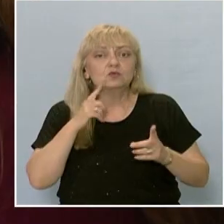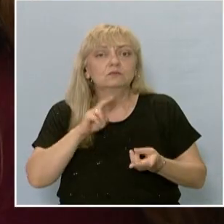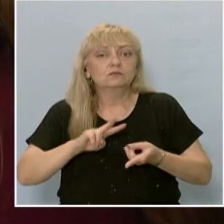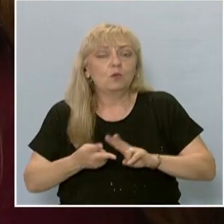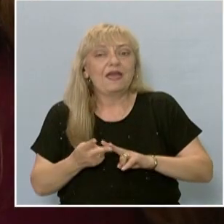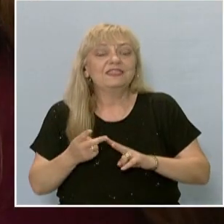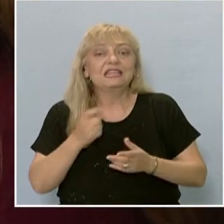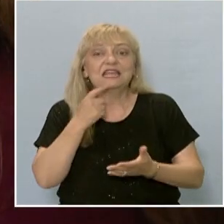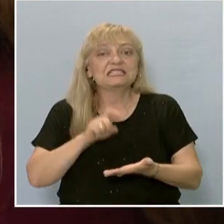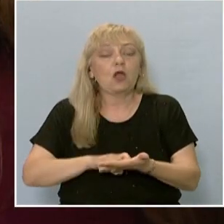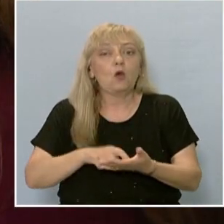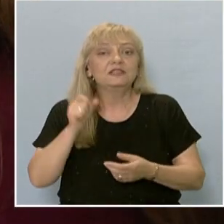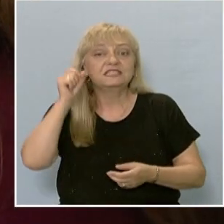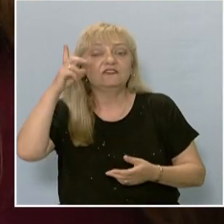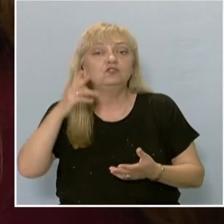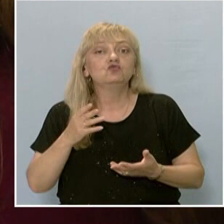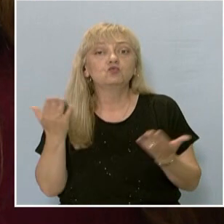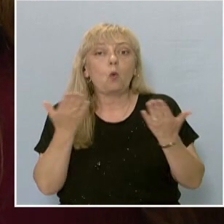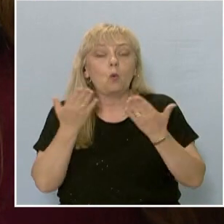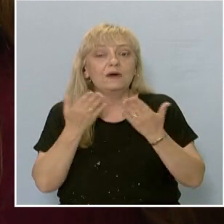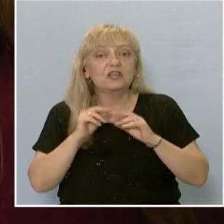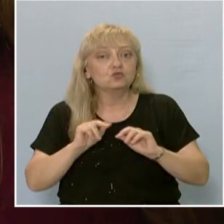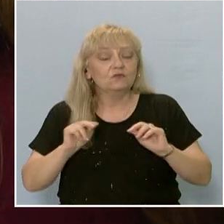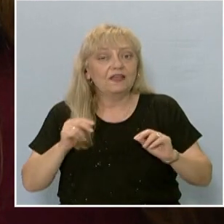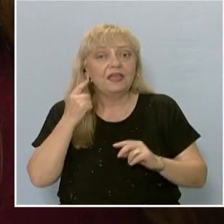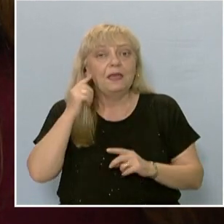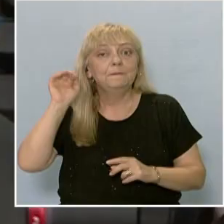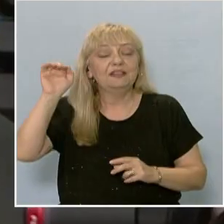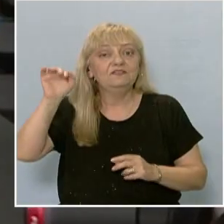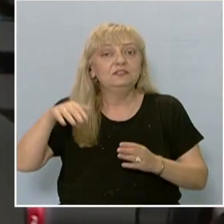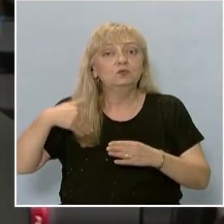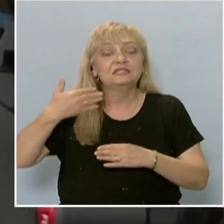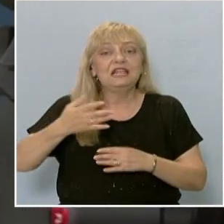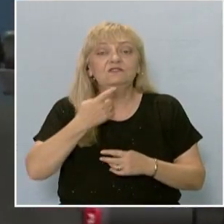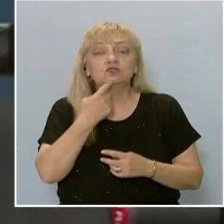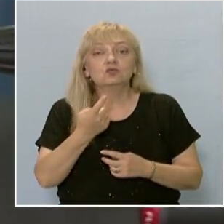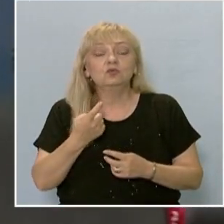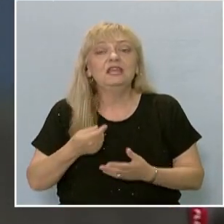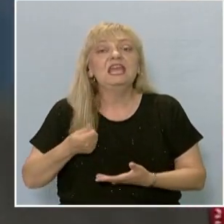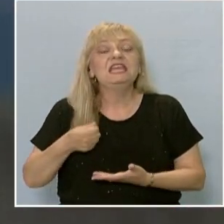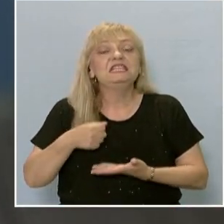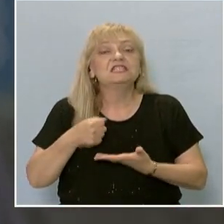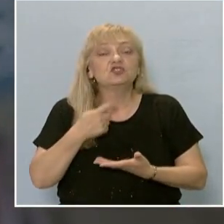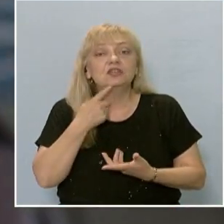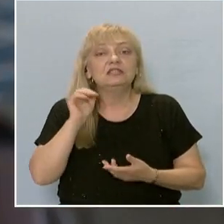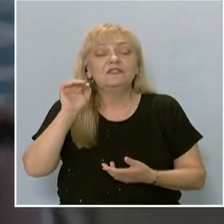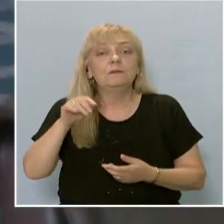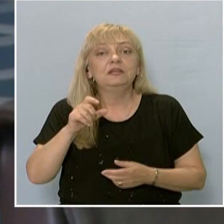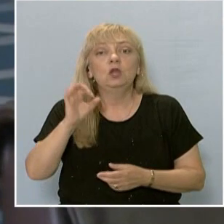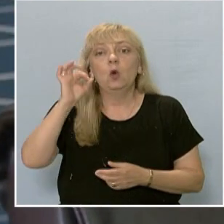за висшо образование, е предвидено от следващата година издръжката на висшо образование да бъде 0